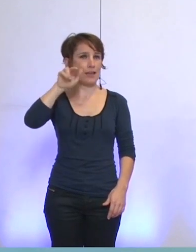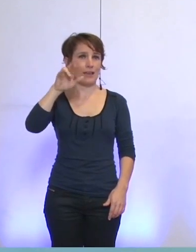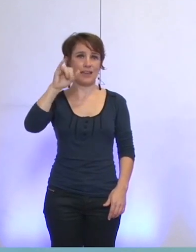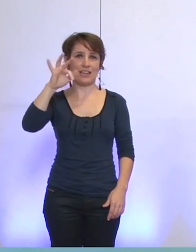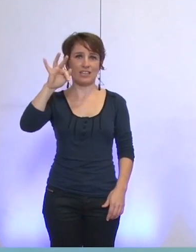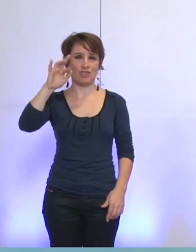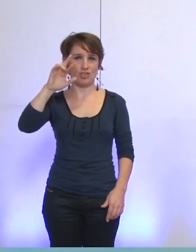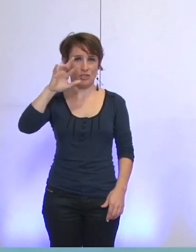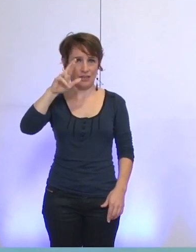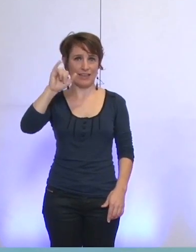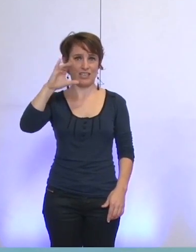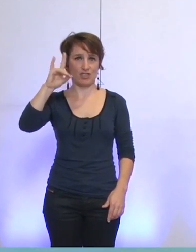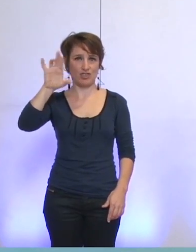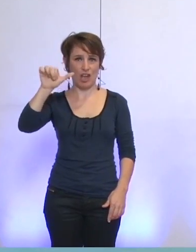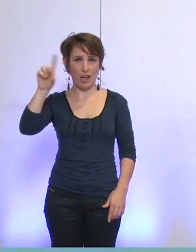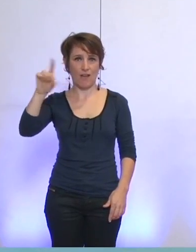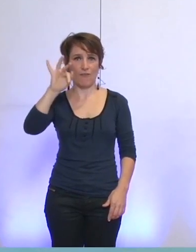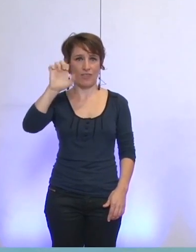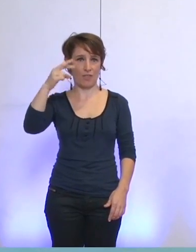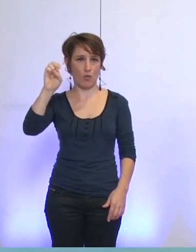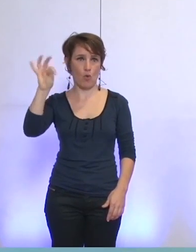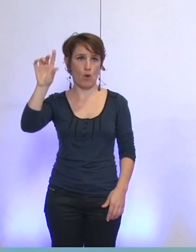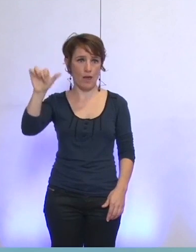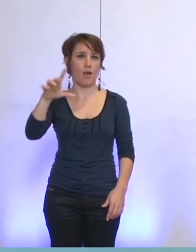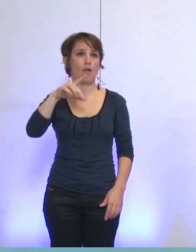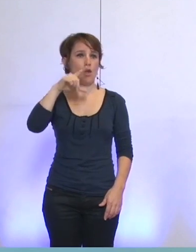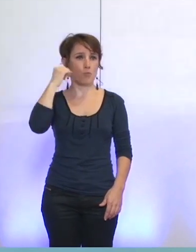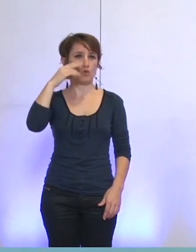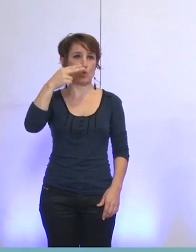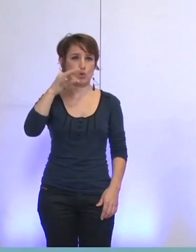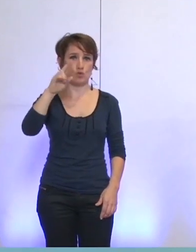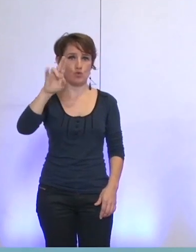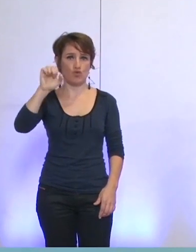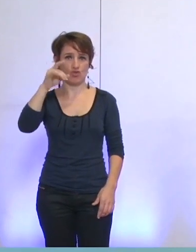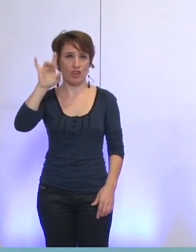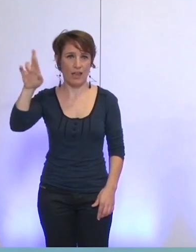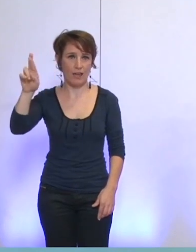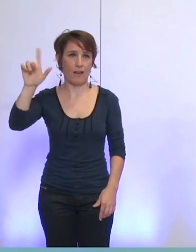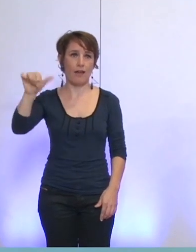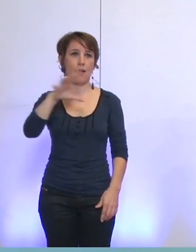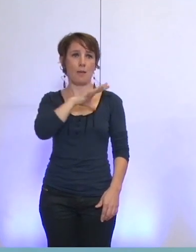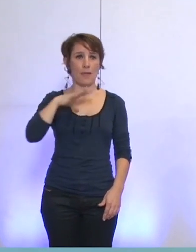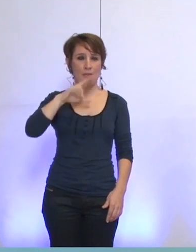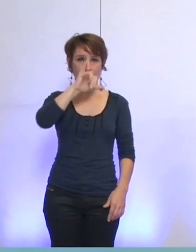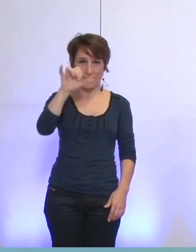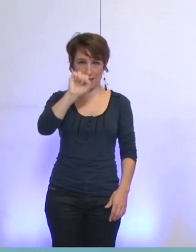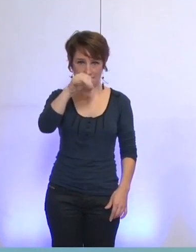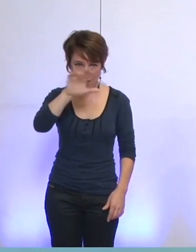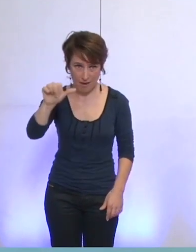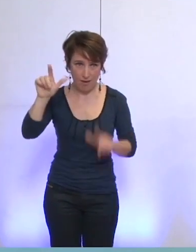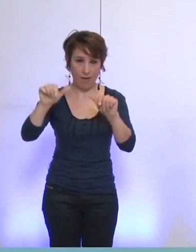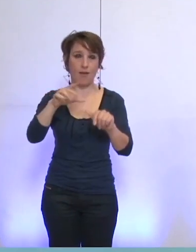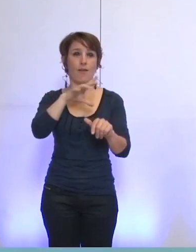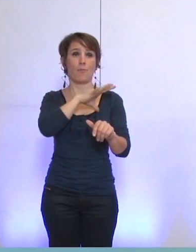Jérôme Soldeville, Guy Tuchère, Sonia Yassia, Anouche Agobian, Sarah